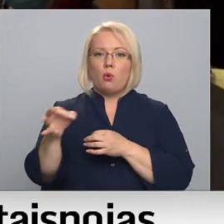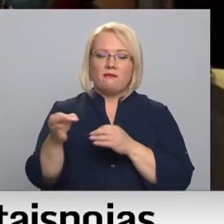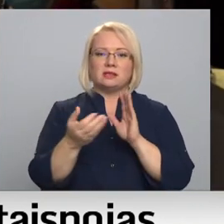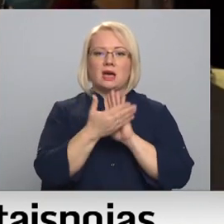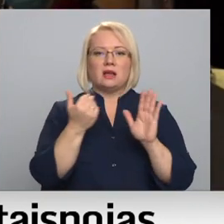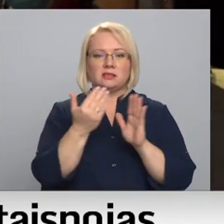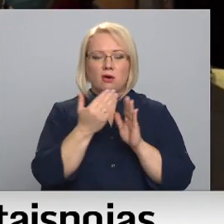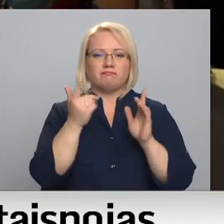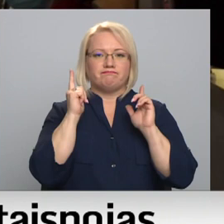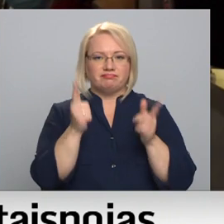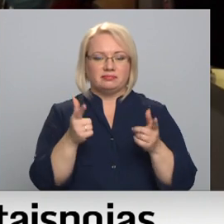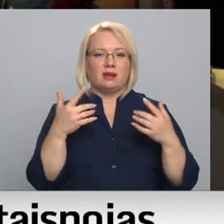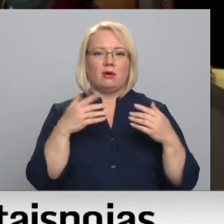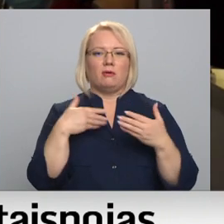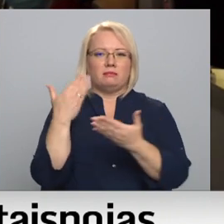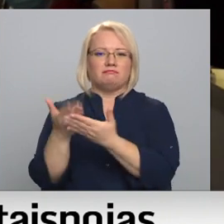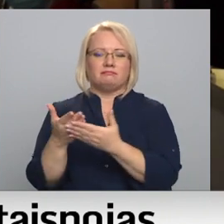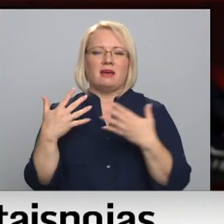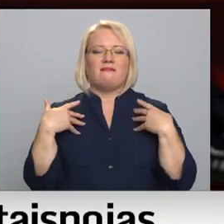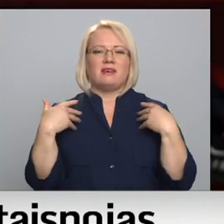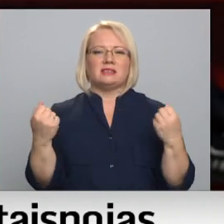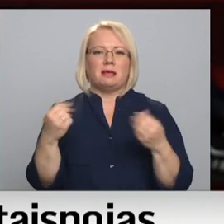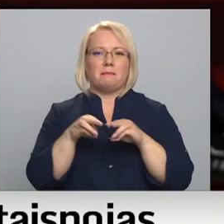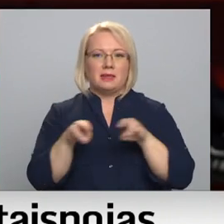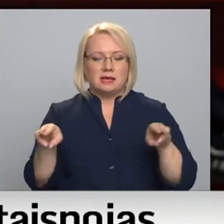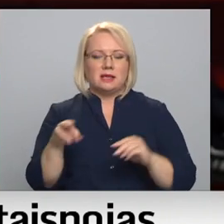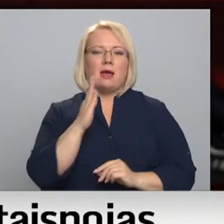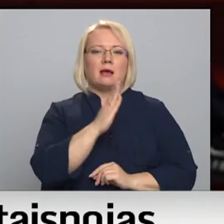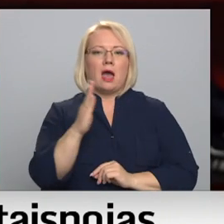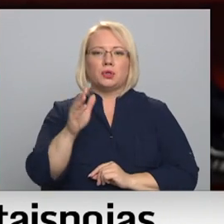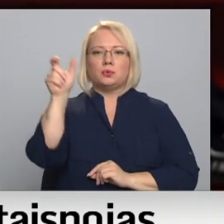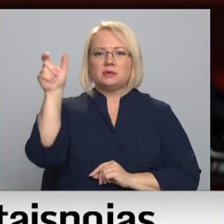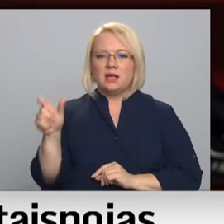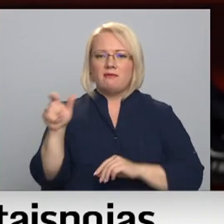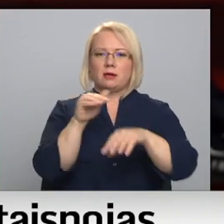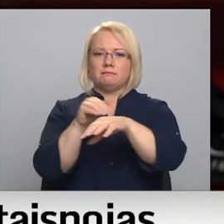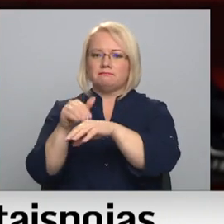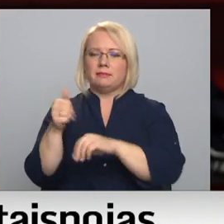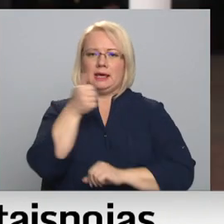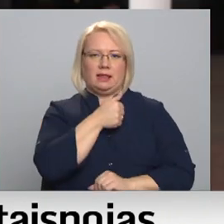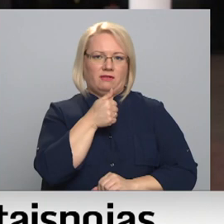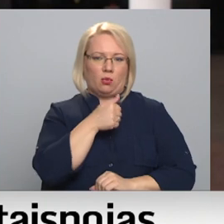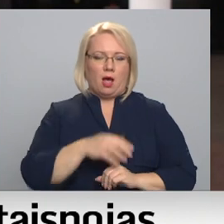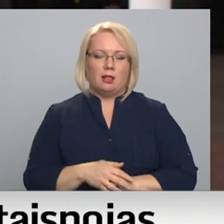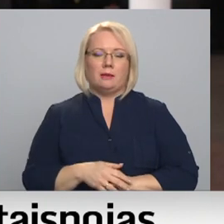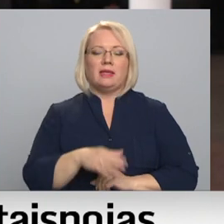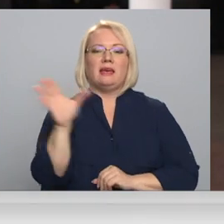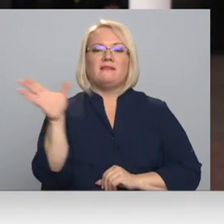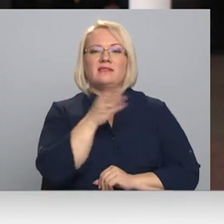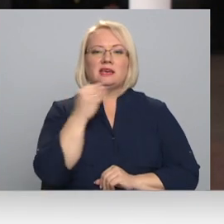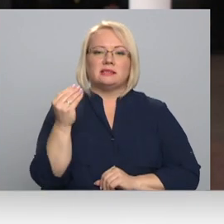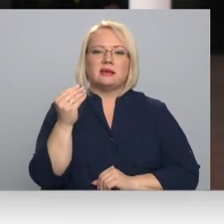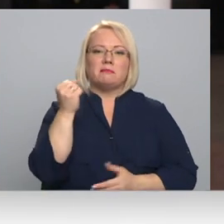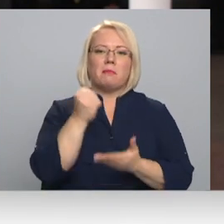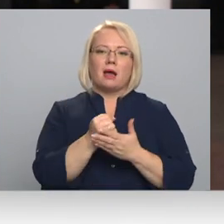veselības ministrijas un vakcinācijas biroja aicinājumam, katru senioru uzrunāt individuāli. Visas pagast pārvaldes un